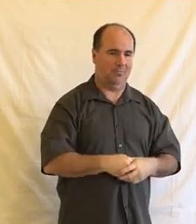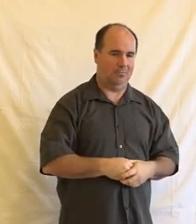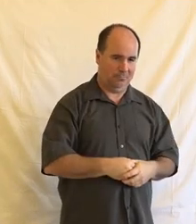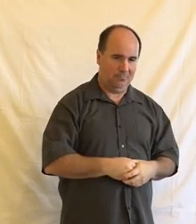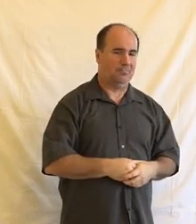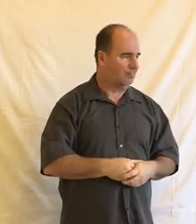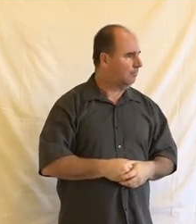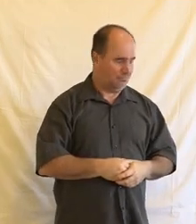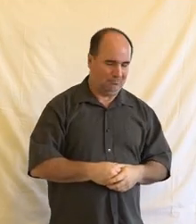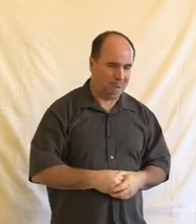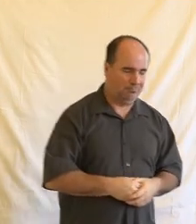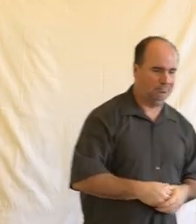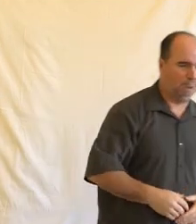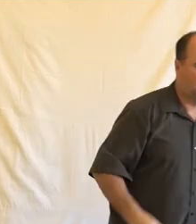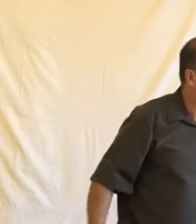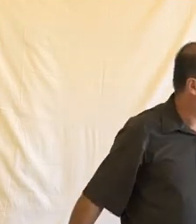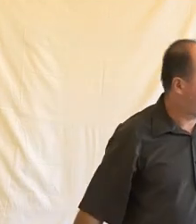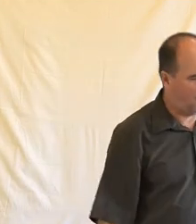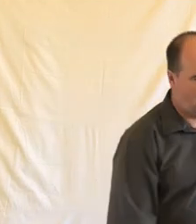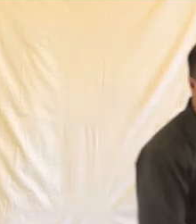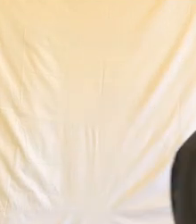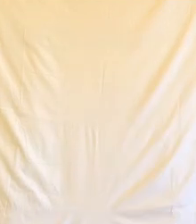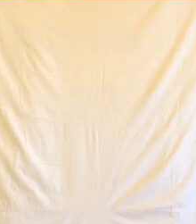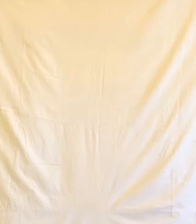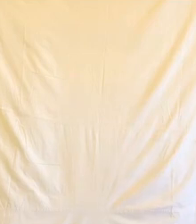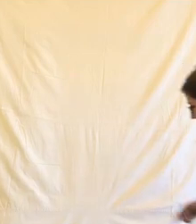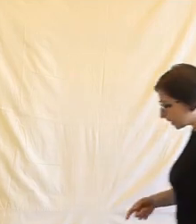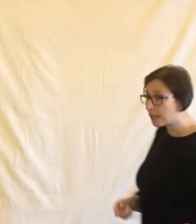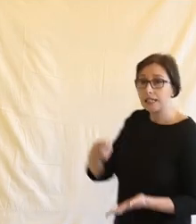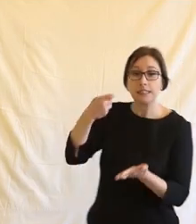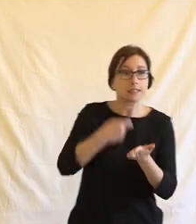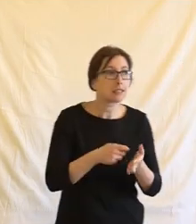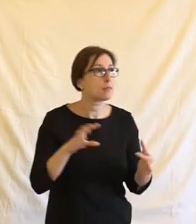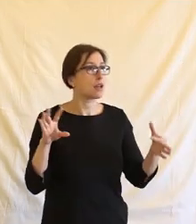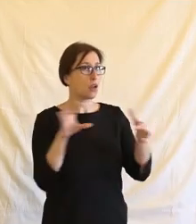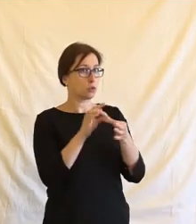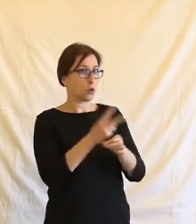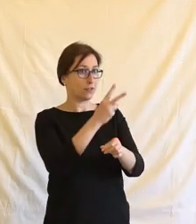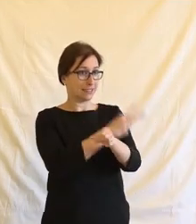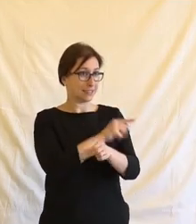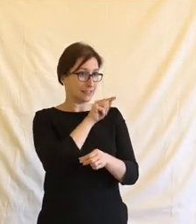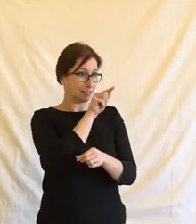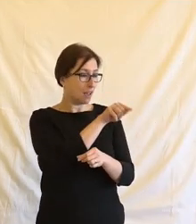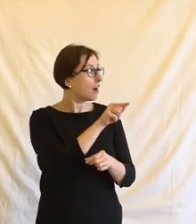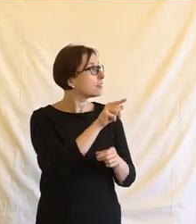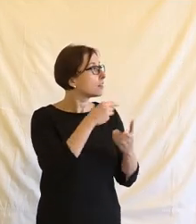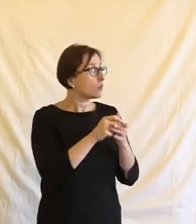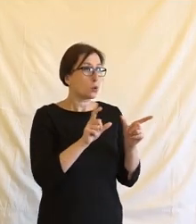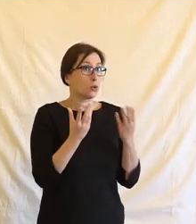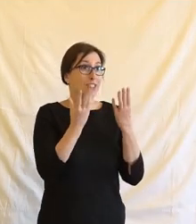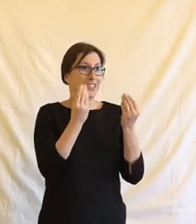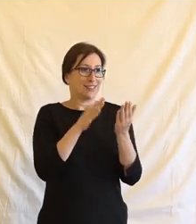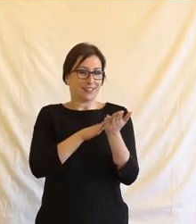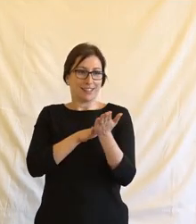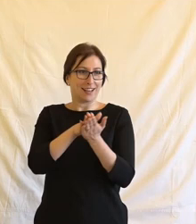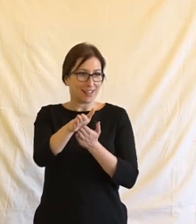jednotlivá lidská práva. Takže to je ten prostor pro uvážení států. Možná změním, protože už pomalu 10 minut se